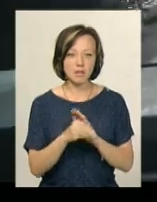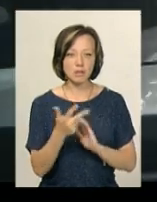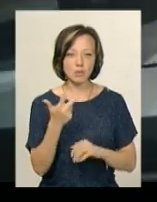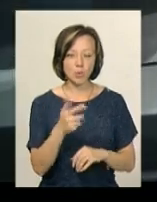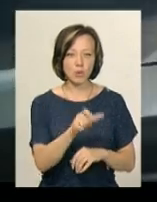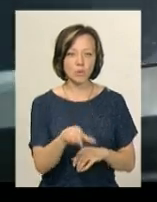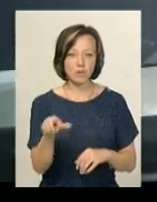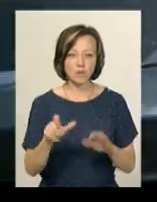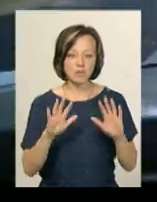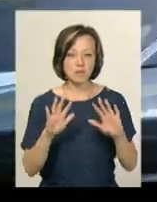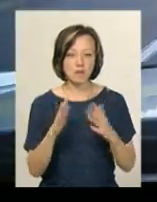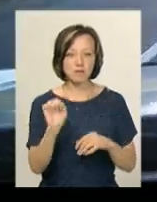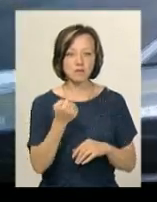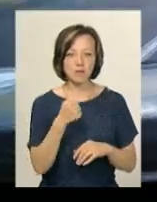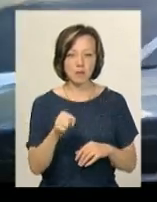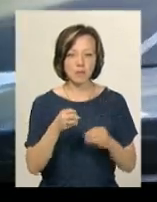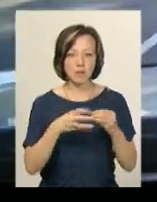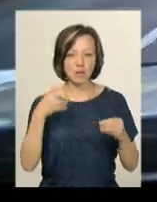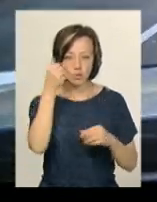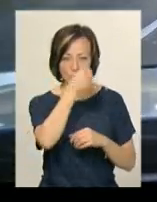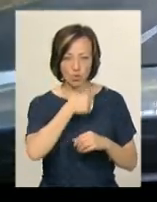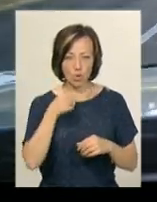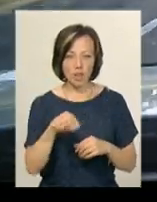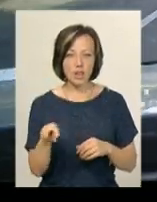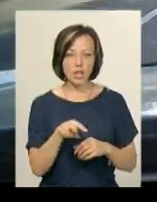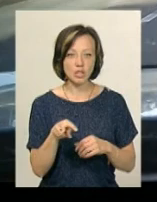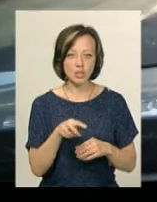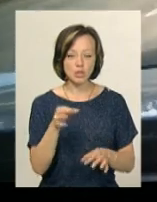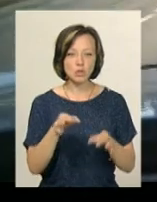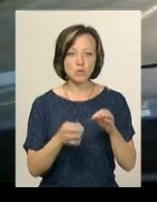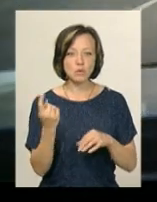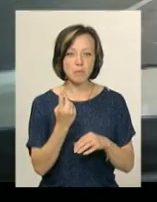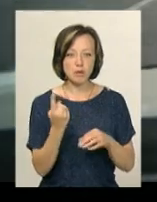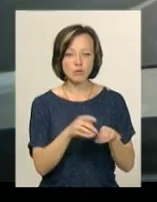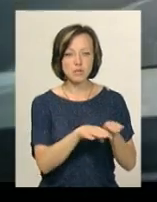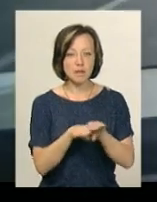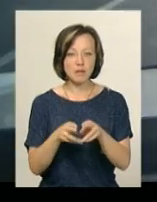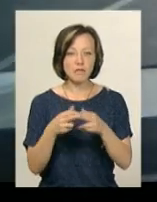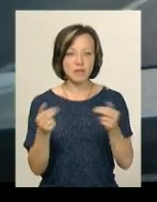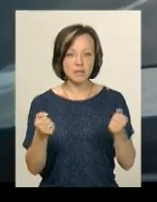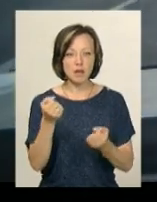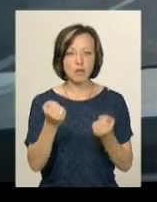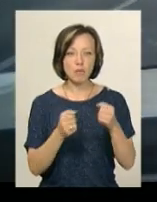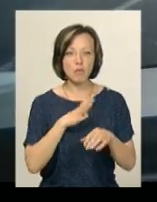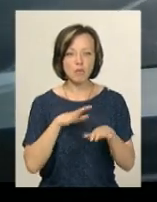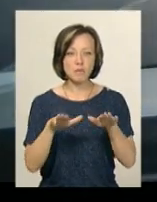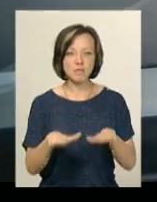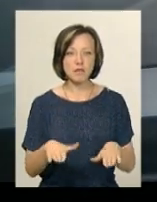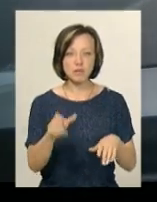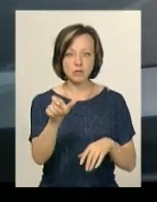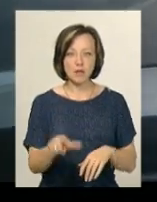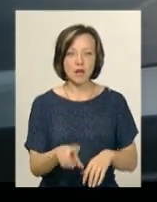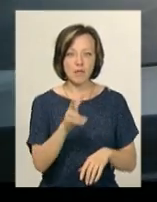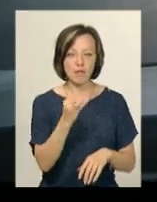троє людей, сталася у серпні 2015 року в Летичеві. Суд першої інстанції визнав, що за кермом авто був місцевий житель